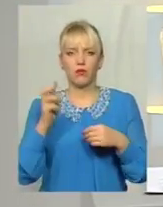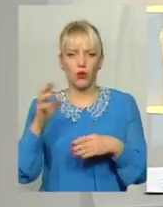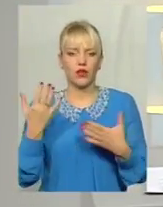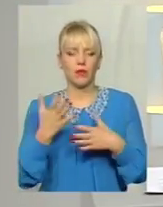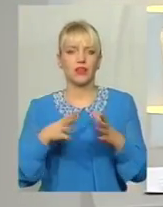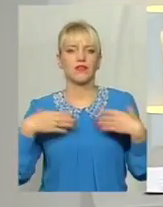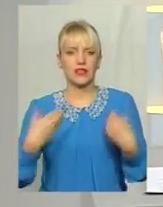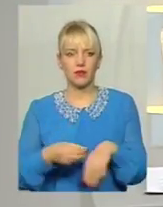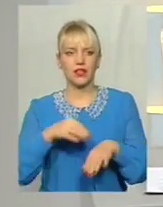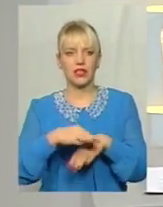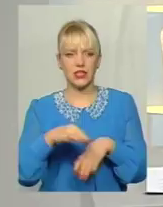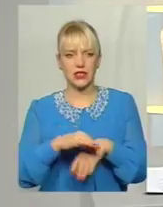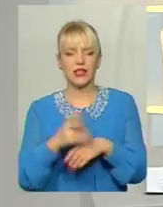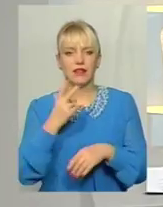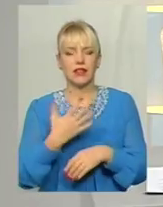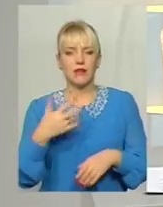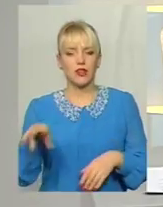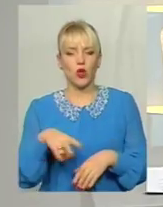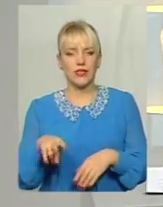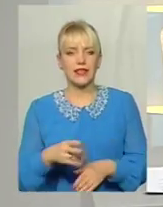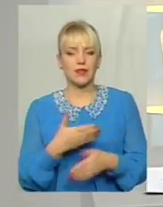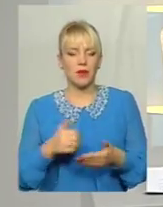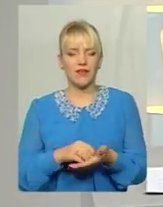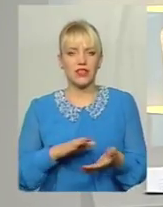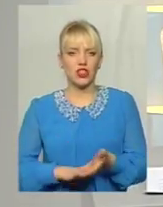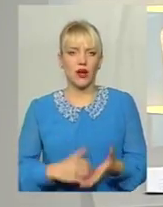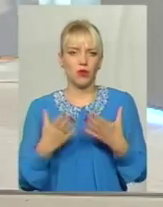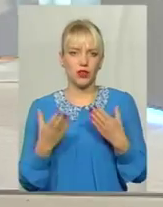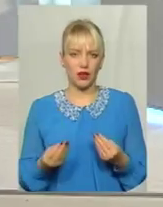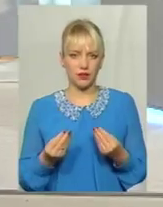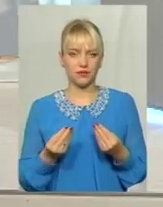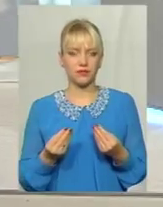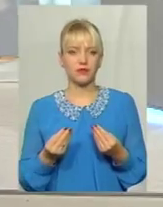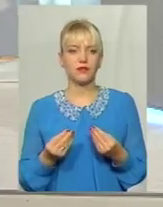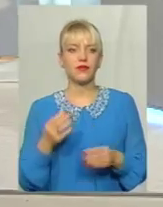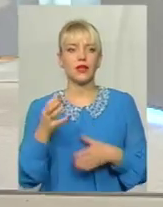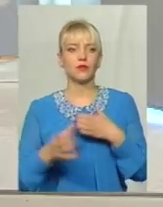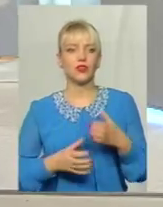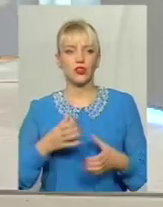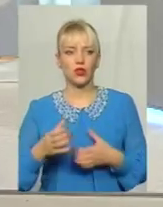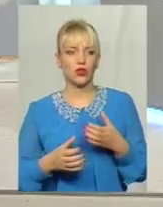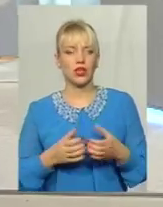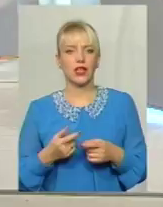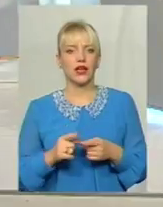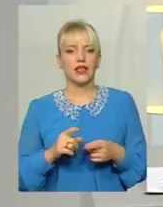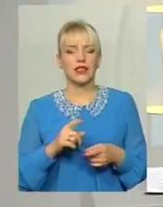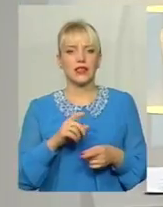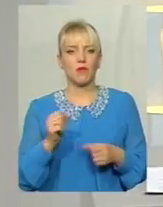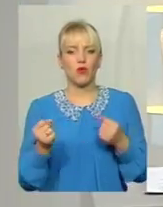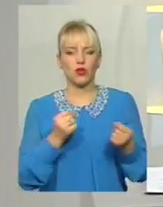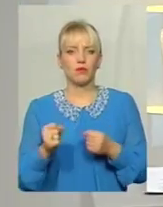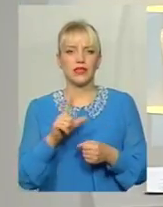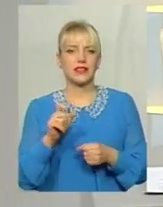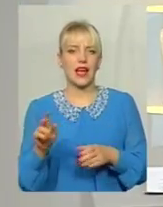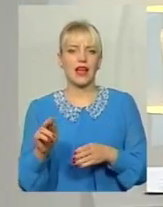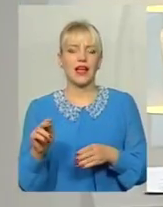насильство 25 листопада, власне, ми відзначаємо той день, міжнародний день боротьби за ліквідацію насильства